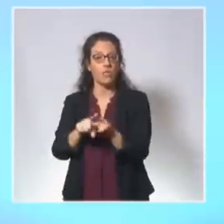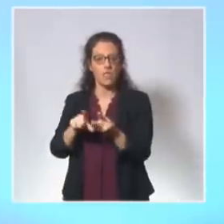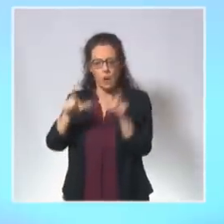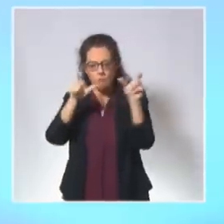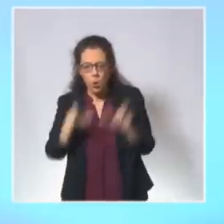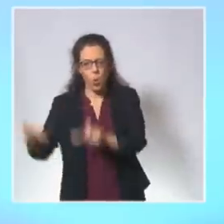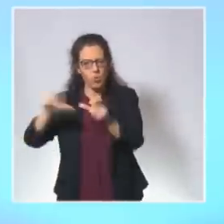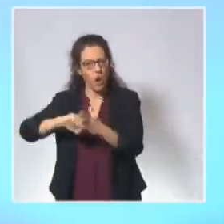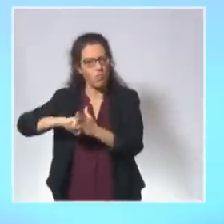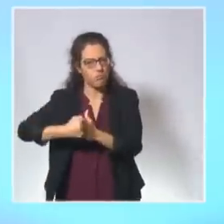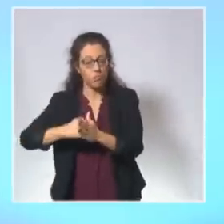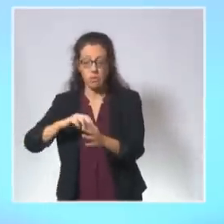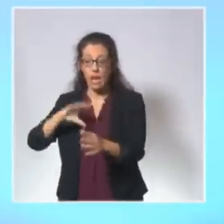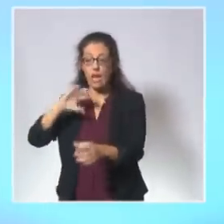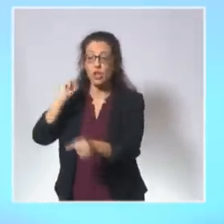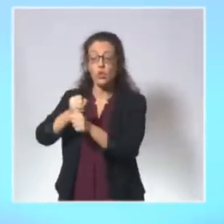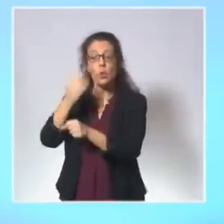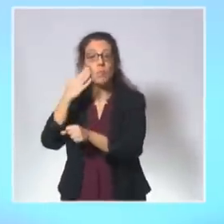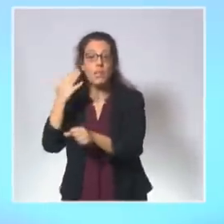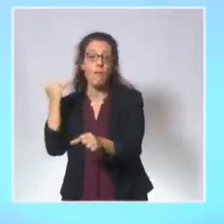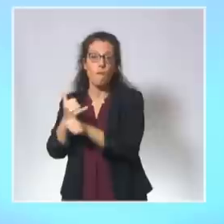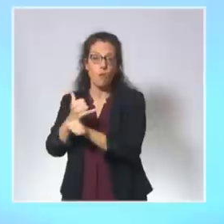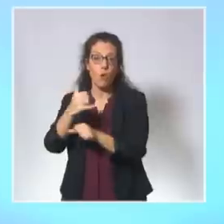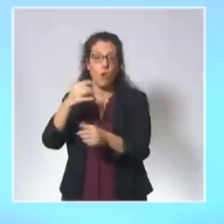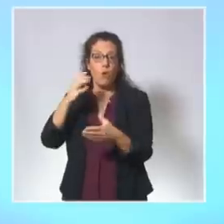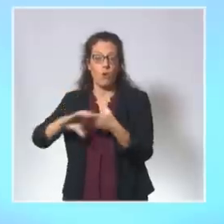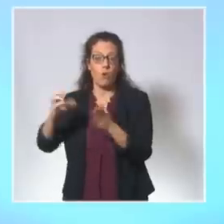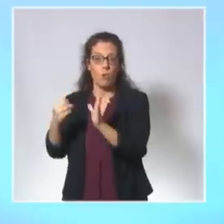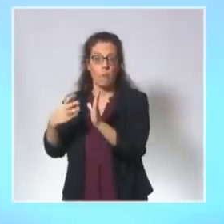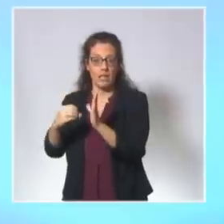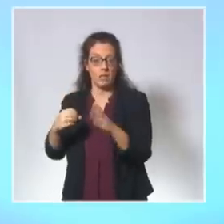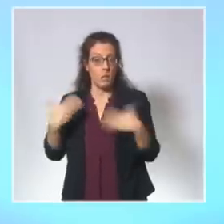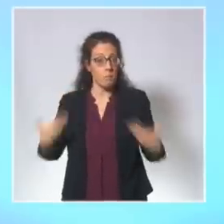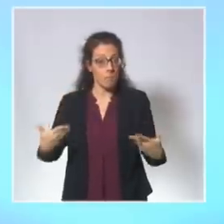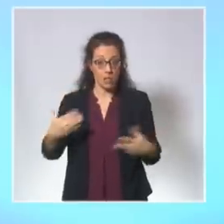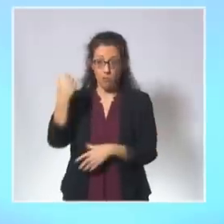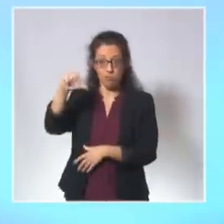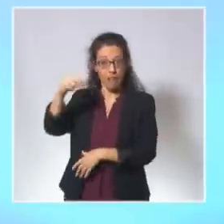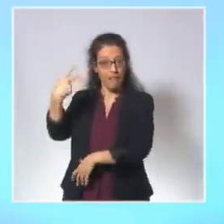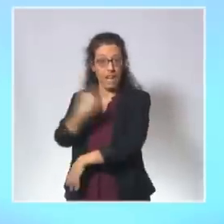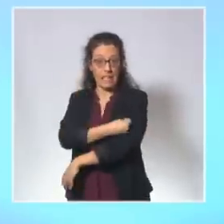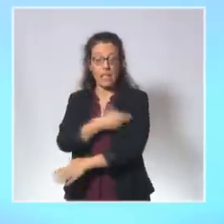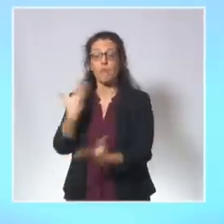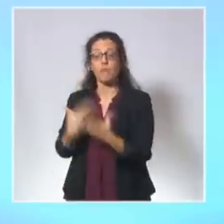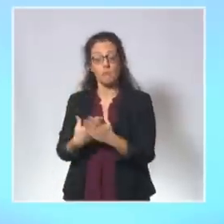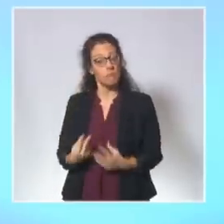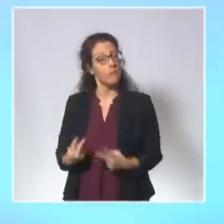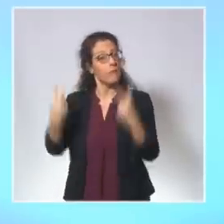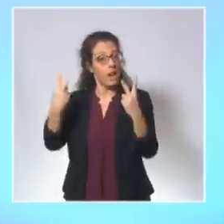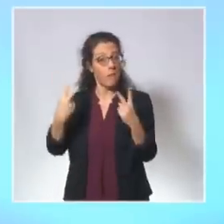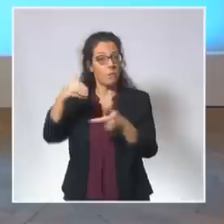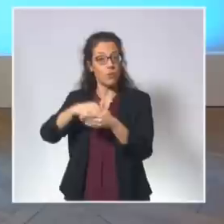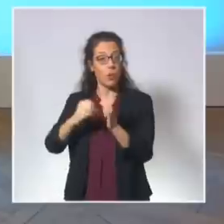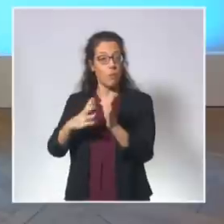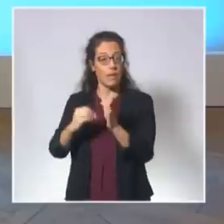contrôle et de sanction contre les faux pass. Désormais, seule la vaccination sera valable dans le